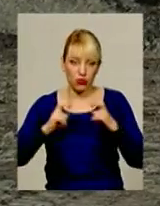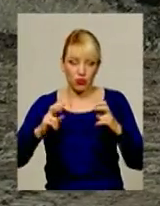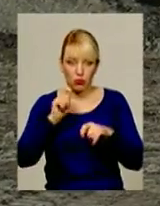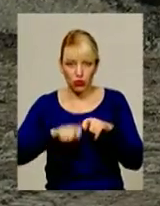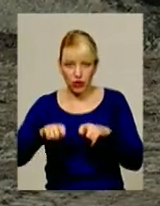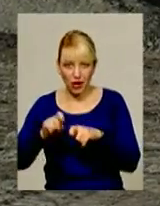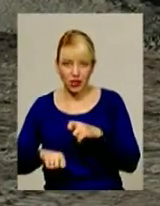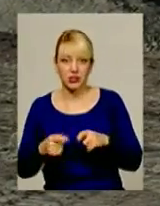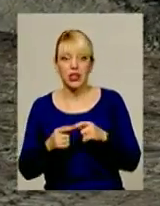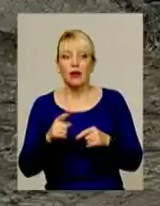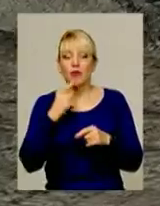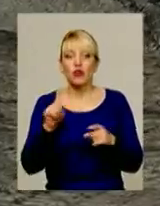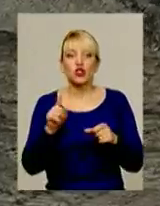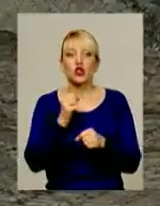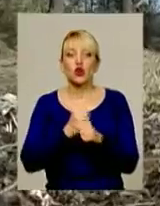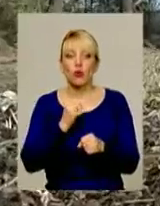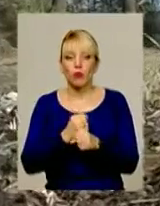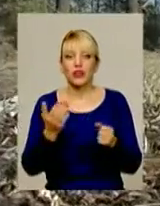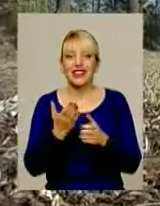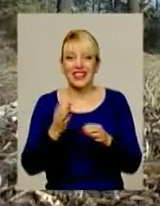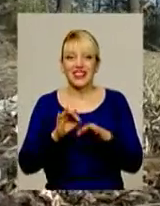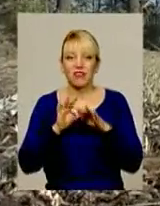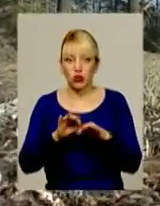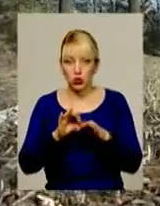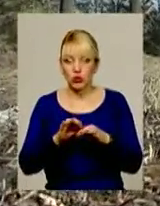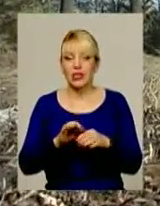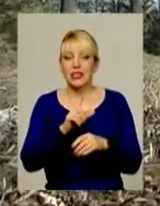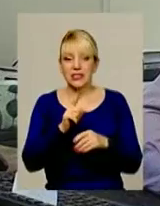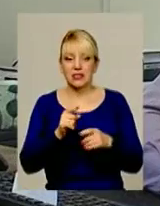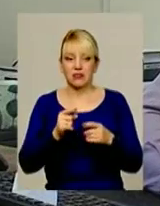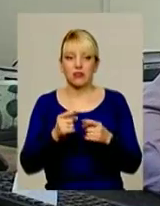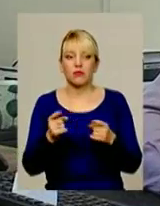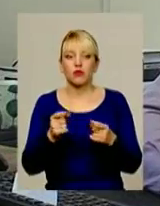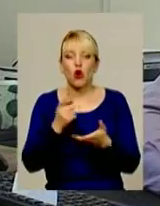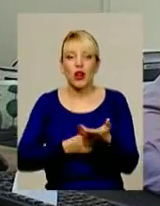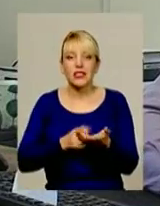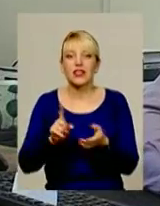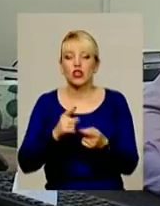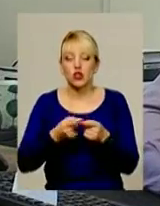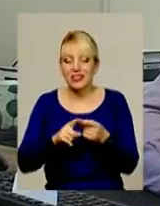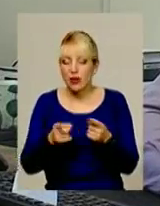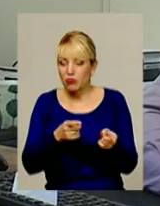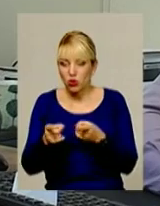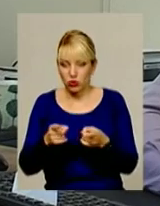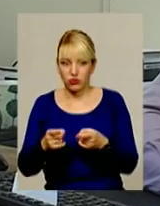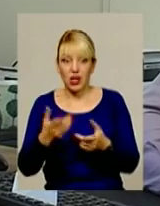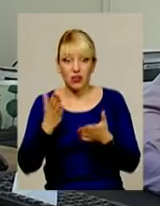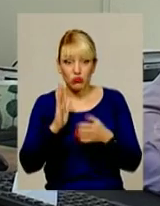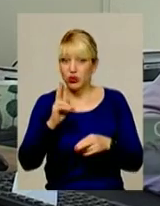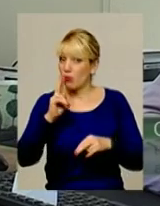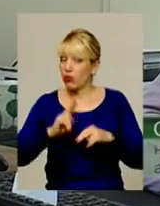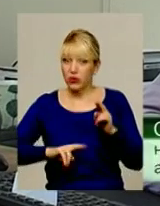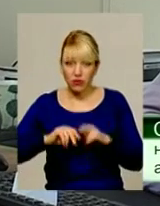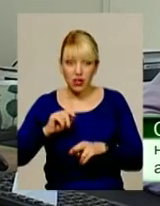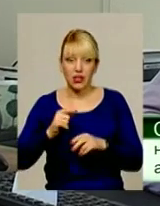роботи, які ведуться Єврозалізобетоном з категорії підготовчих, буде складно. Якщо фактично почнуться будівельні, то тут вже 100